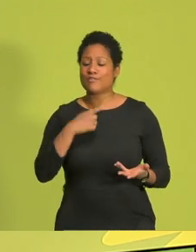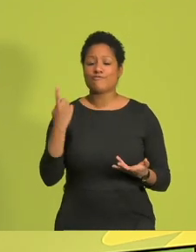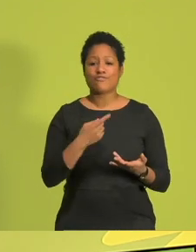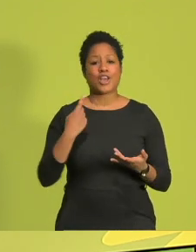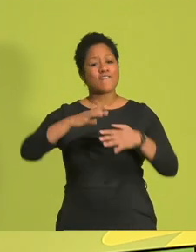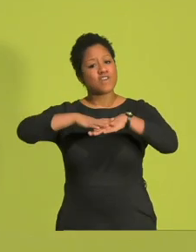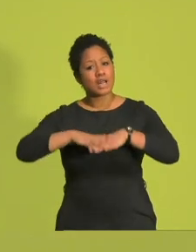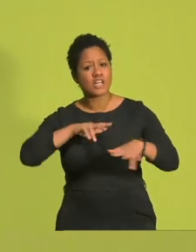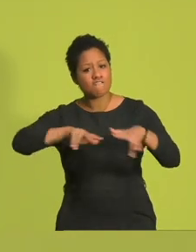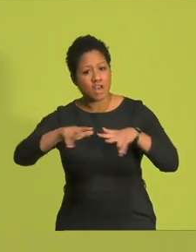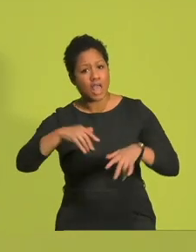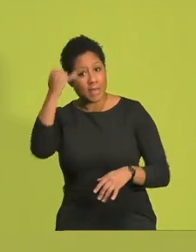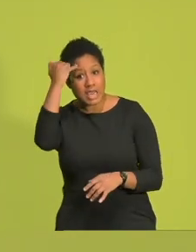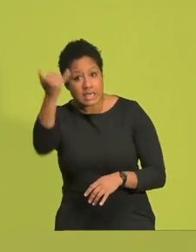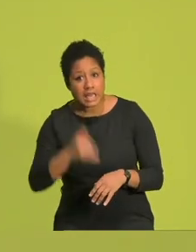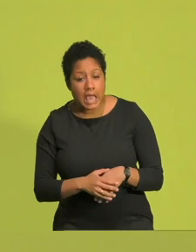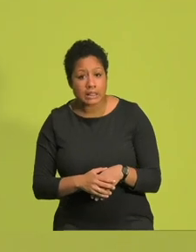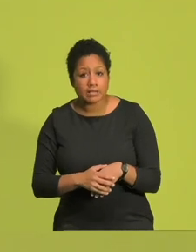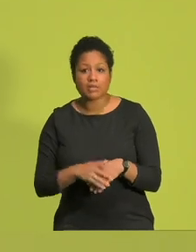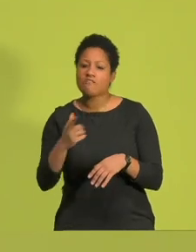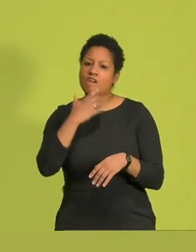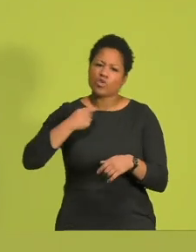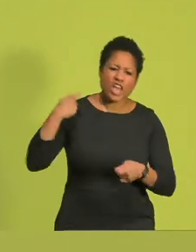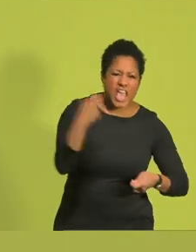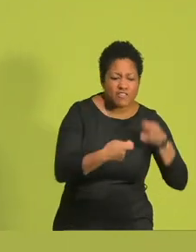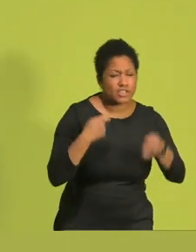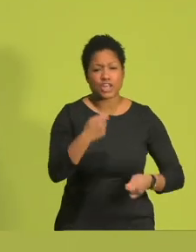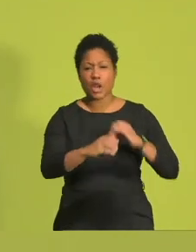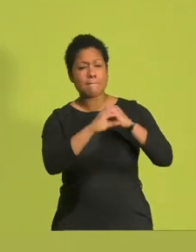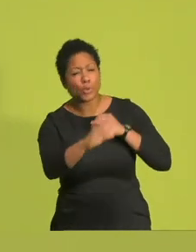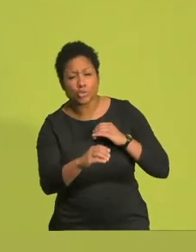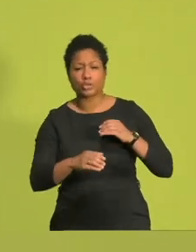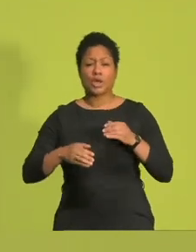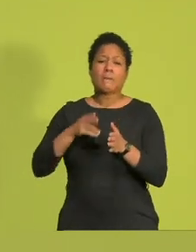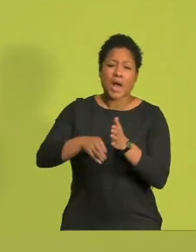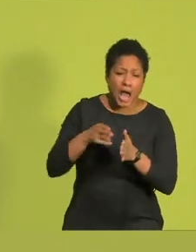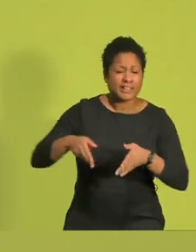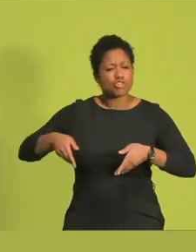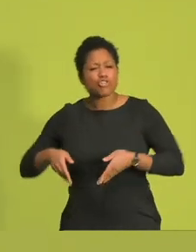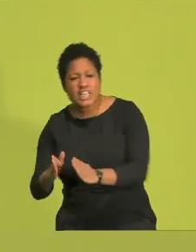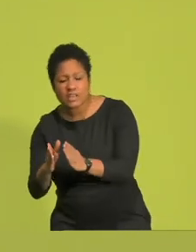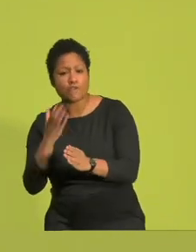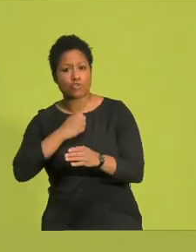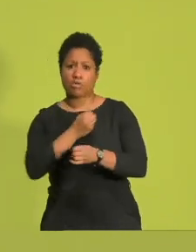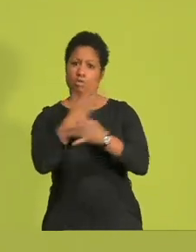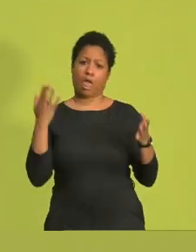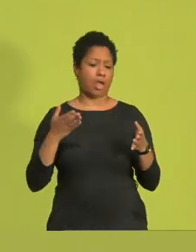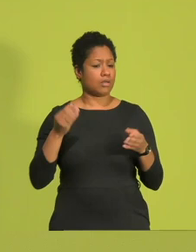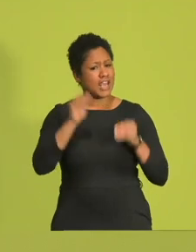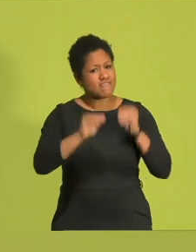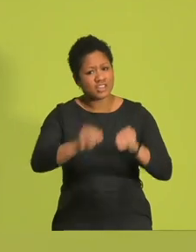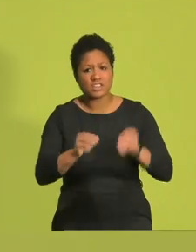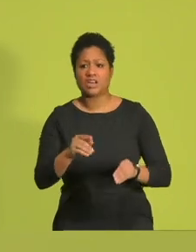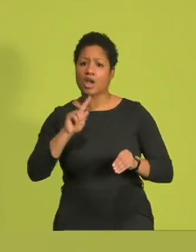Ja, wir wollen investieren in Bus, in Bahn, in Schiene. Und ja, wir werden sichere Radwege bauen